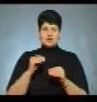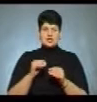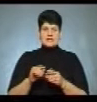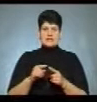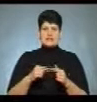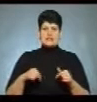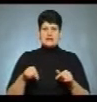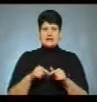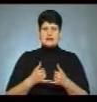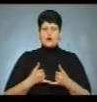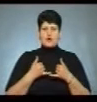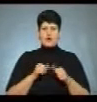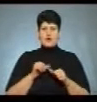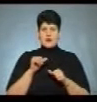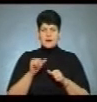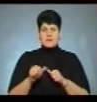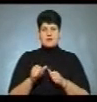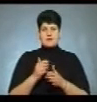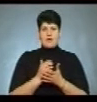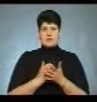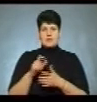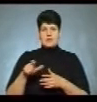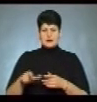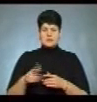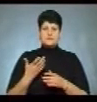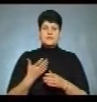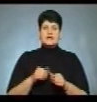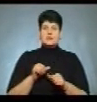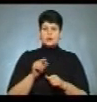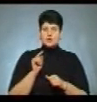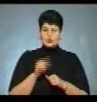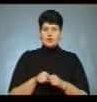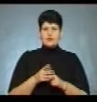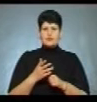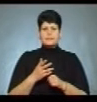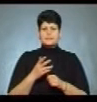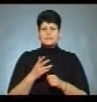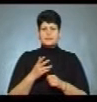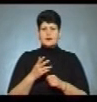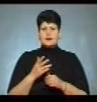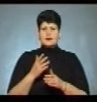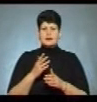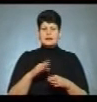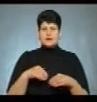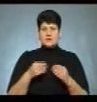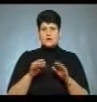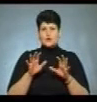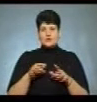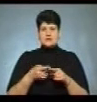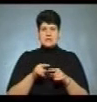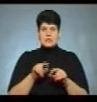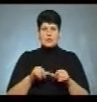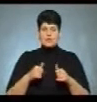для окремих кандидатів на пост президента України. Окрім того, як вбачається споя, наданим головою цієї комісії,